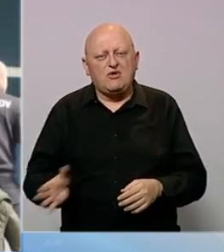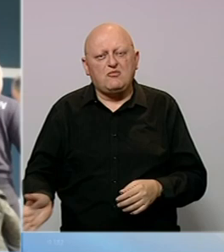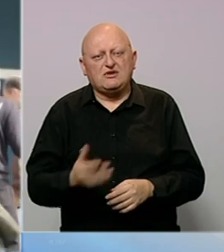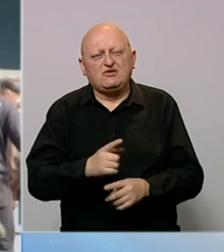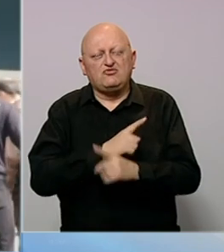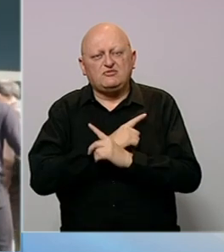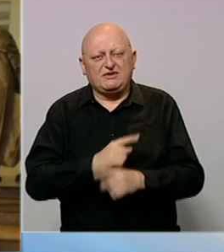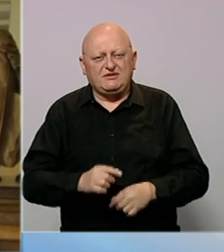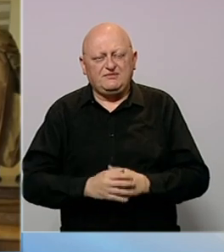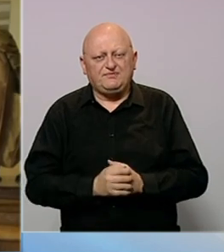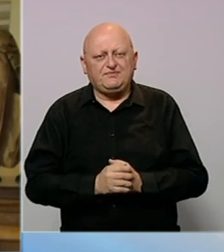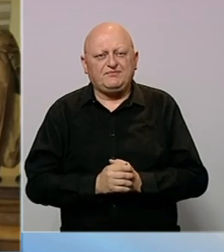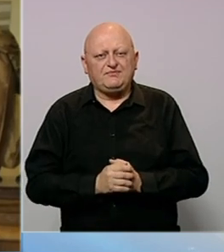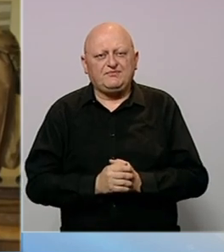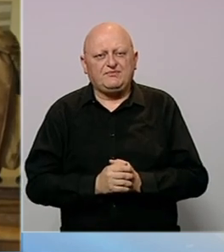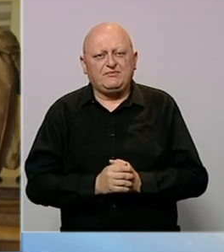mogli poslati u smrt.